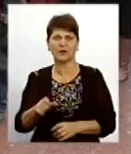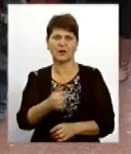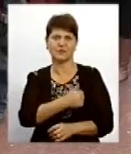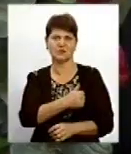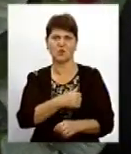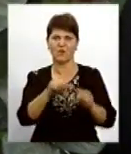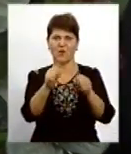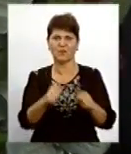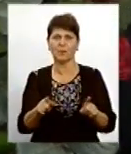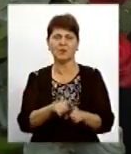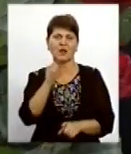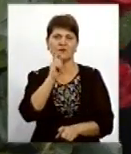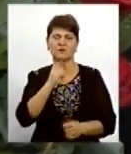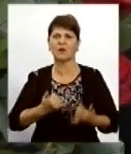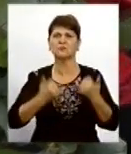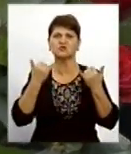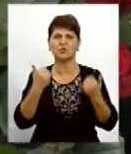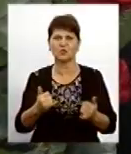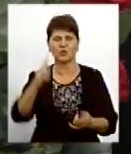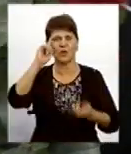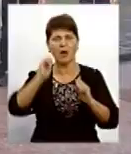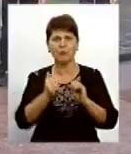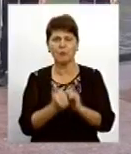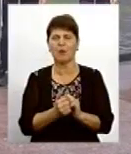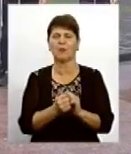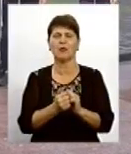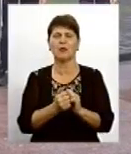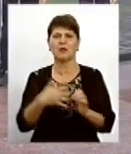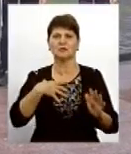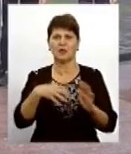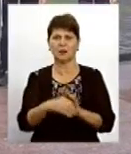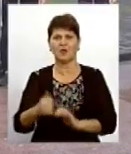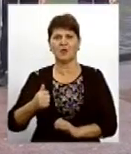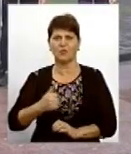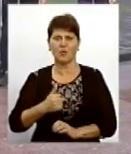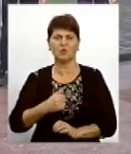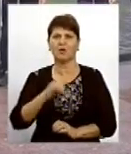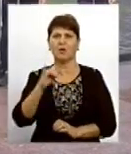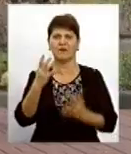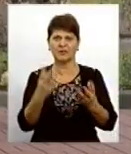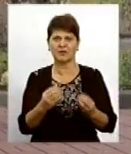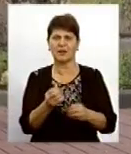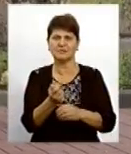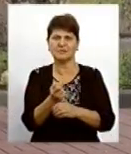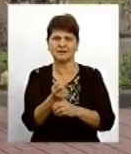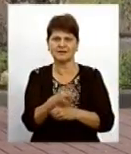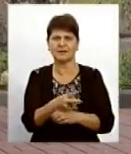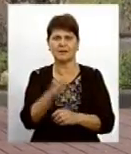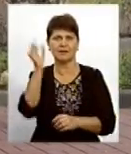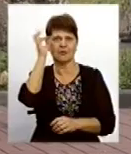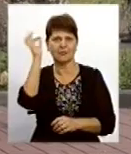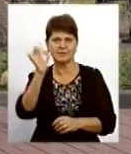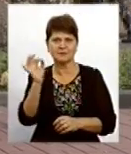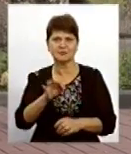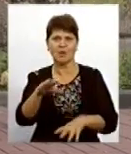вінничани вшановують пам'ять загиблих воїнів у день вигнання нацистських окупантів із України. Віддати шану на площу